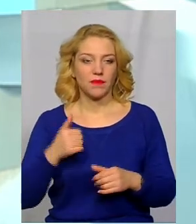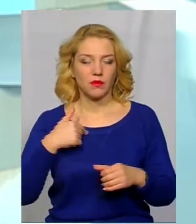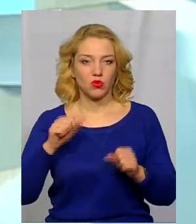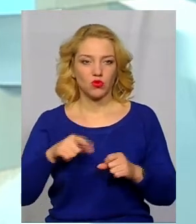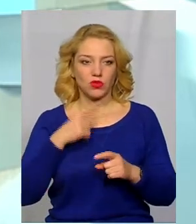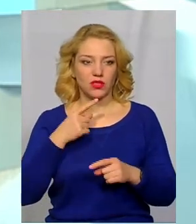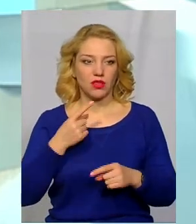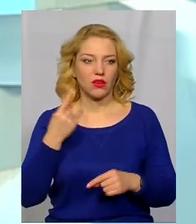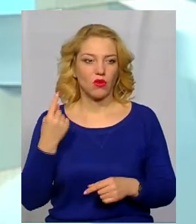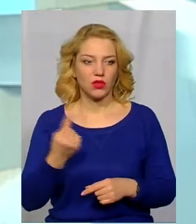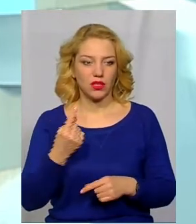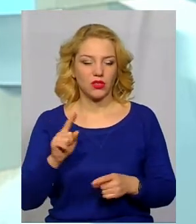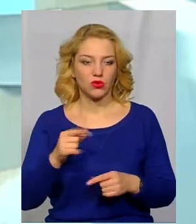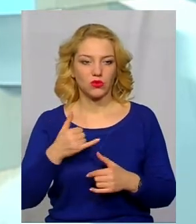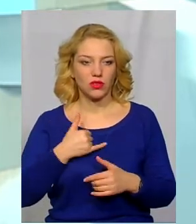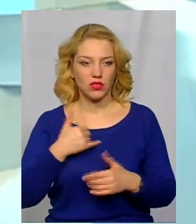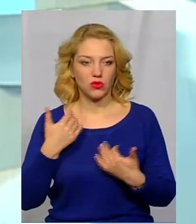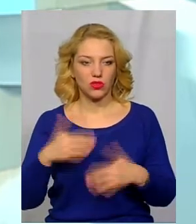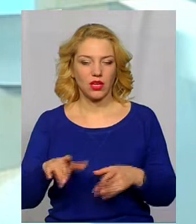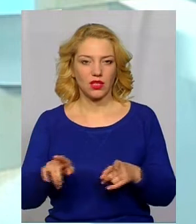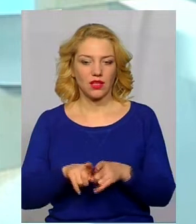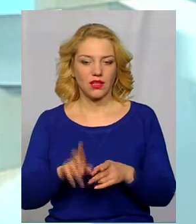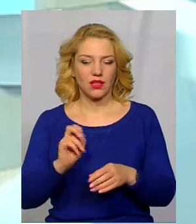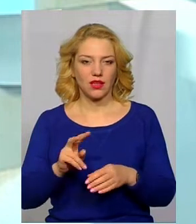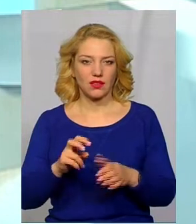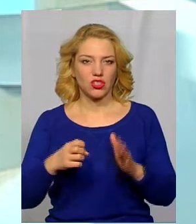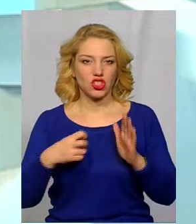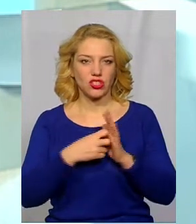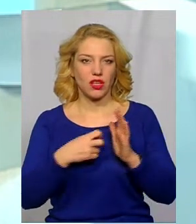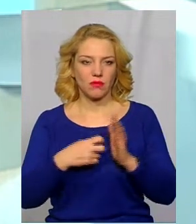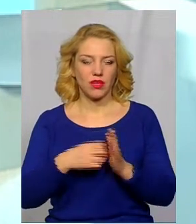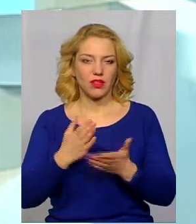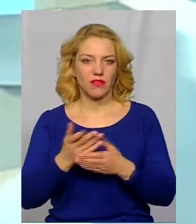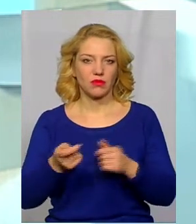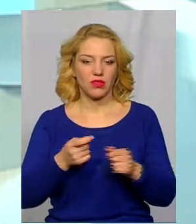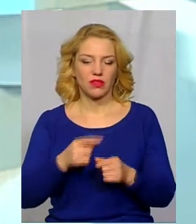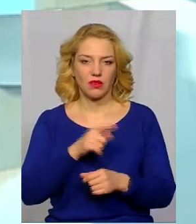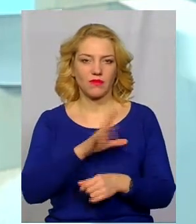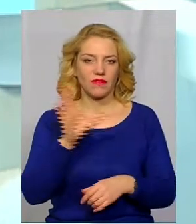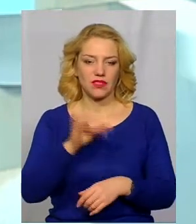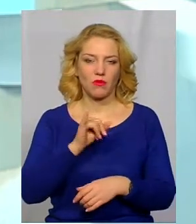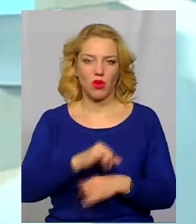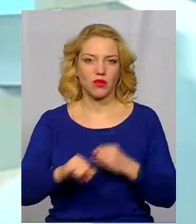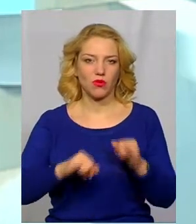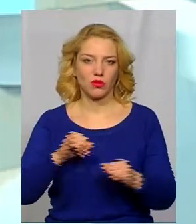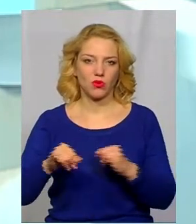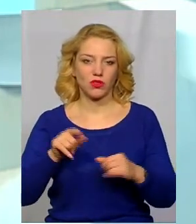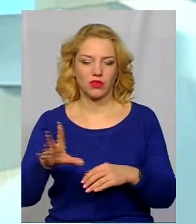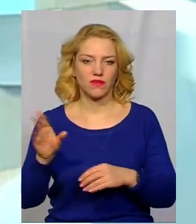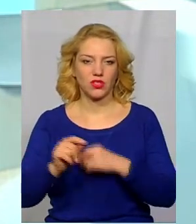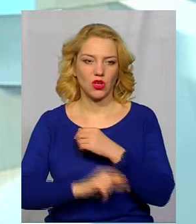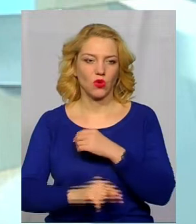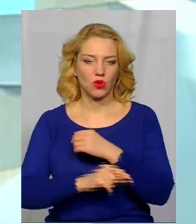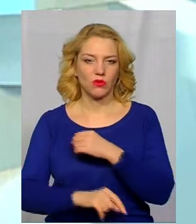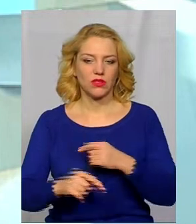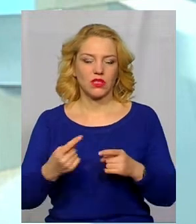я можу сказати одне, що нас такі вже певні штампи накладаються на адміністрацію, там всі погані, там всі корупціонери. Ми, до речі, по-моєму, під час першого ефіру